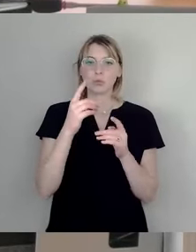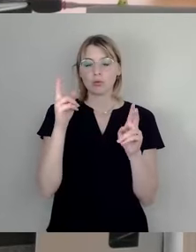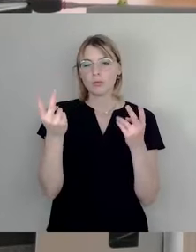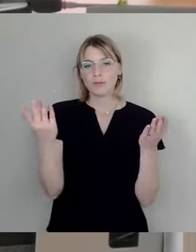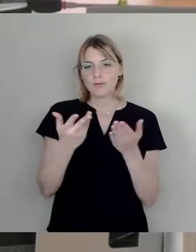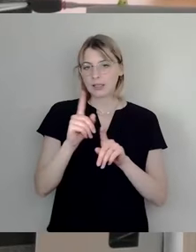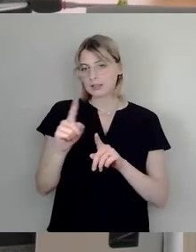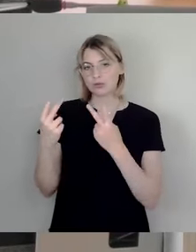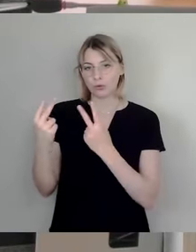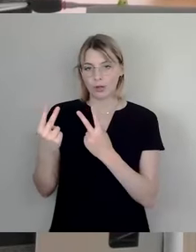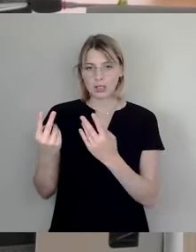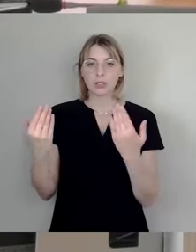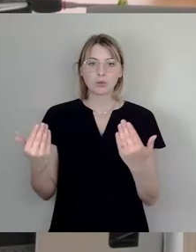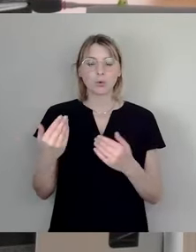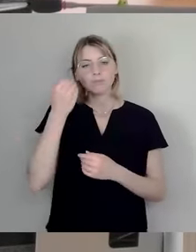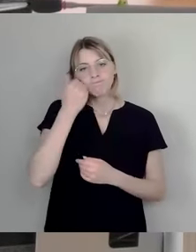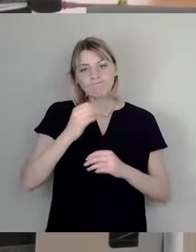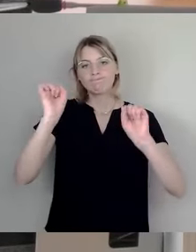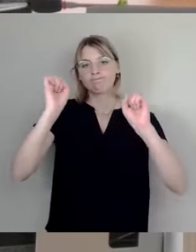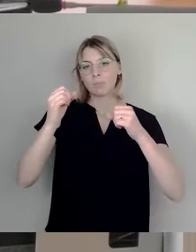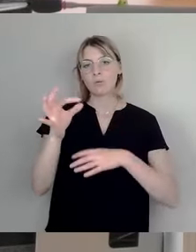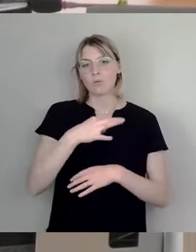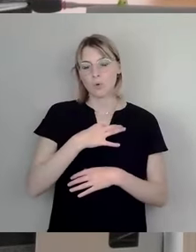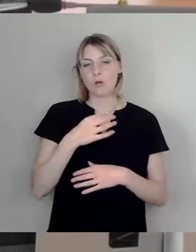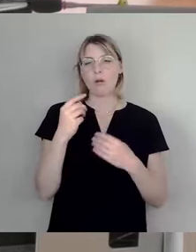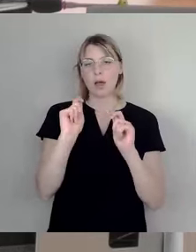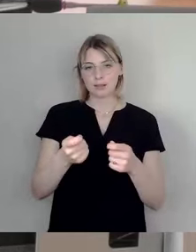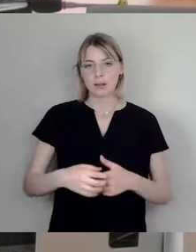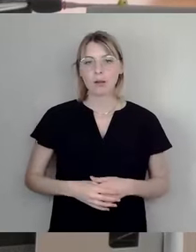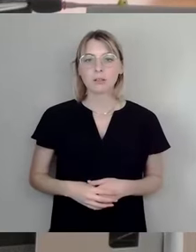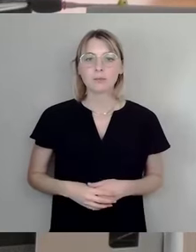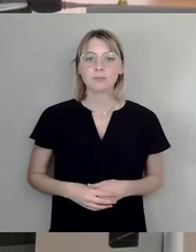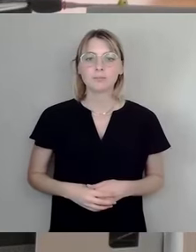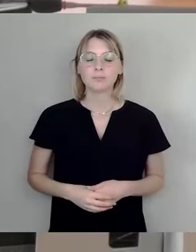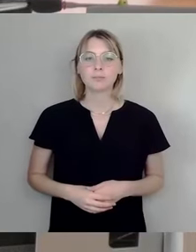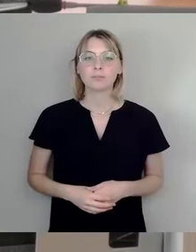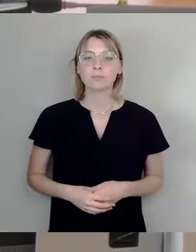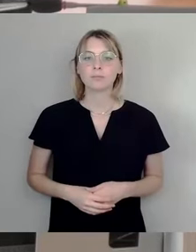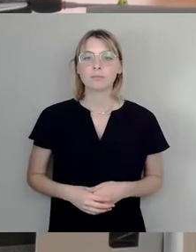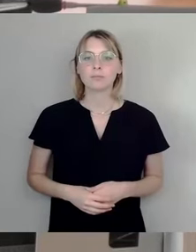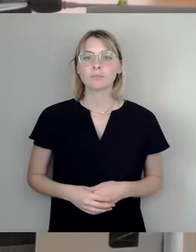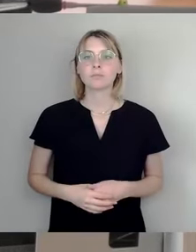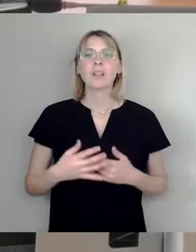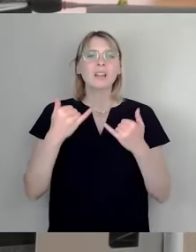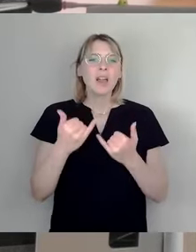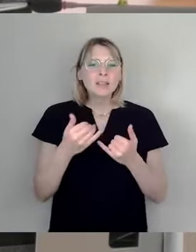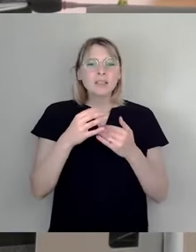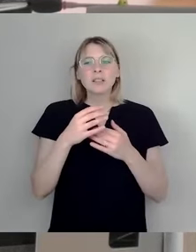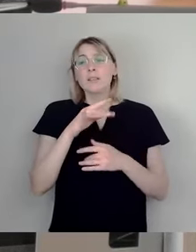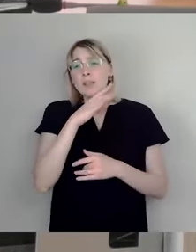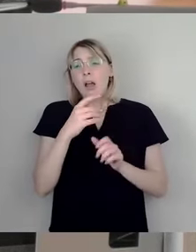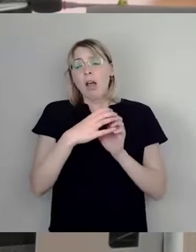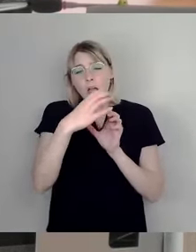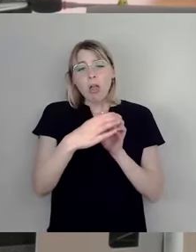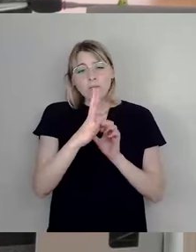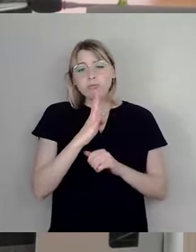ich um Zustimmung für unseren Antrag. Ich erspare mir jetzt allzu lange Worte, aber eines habe